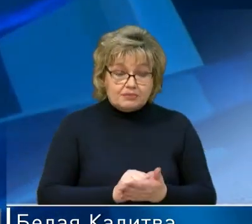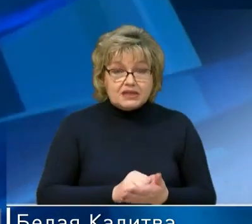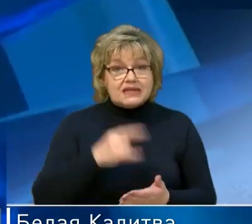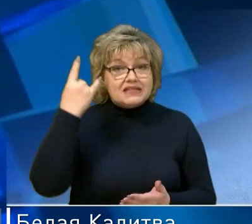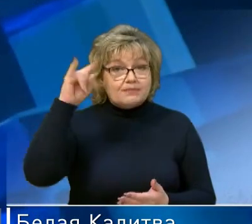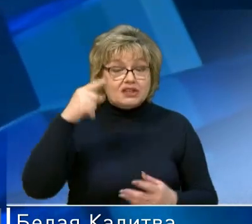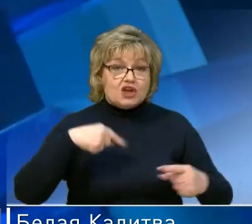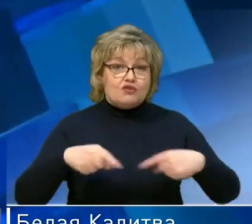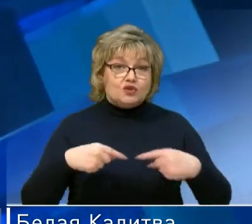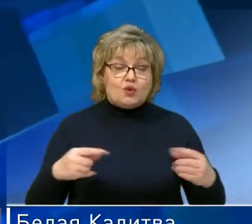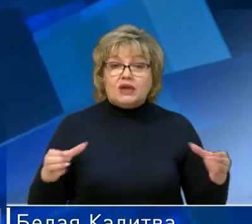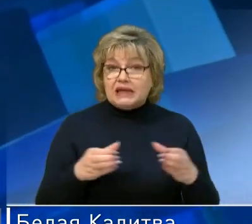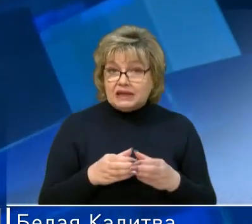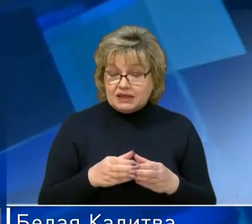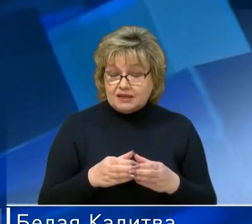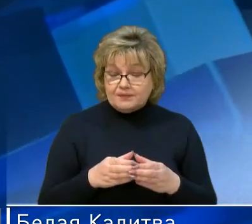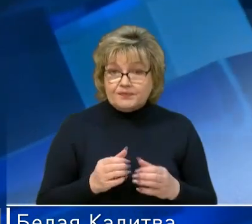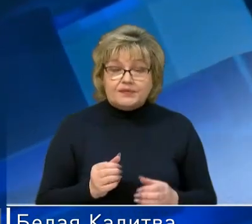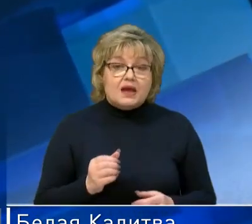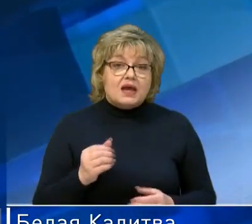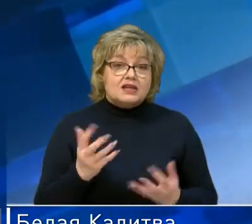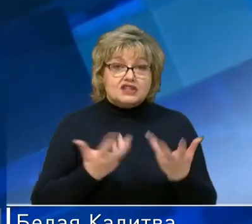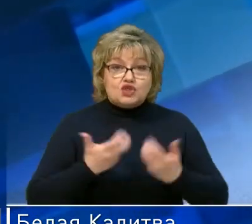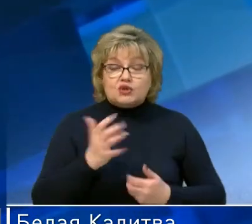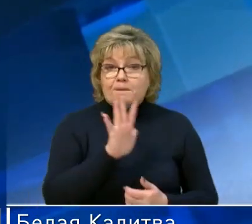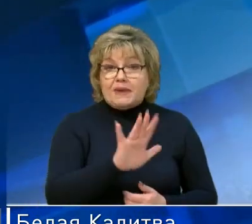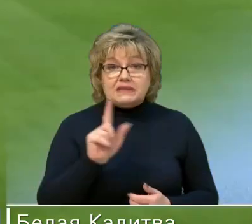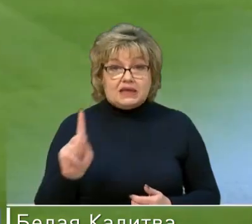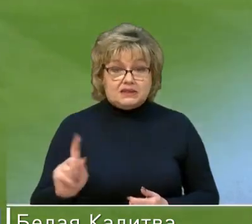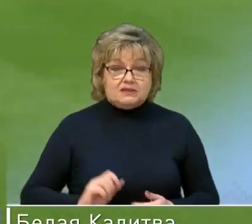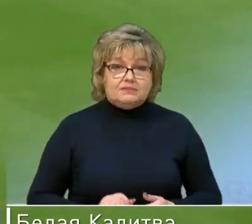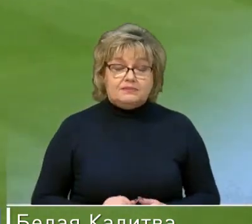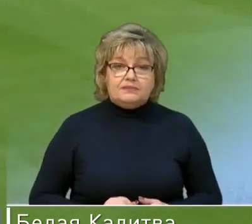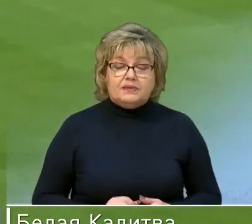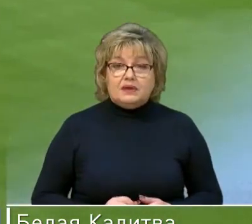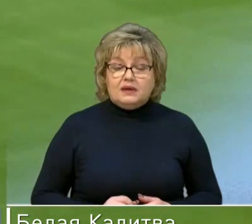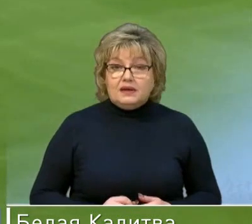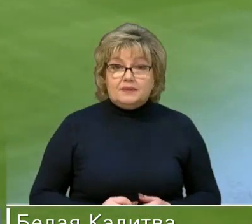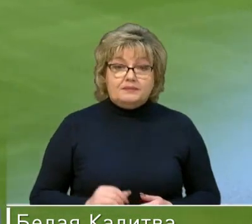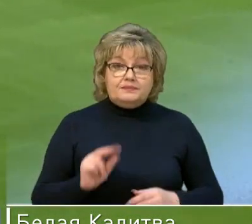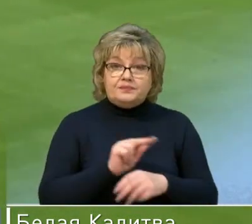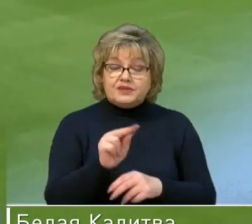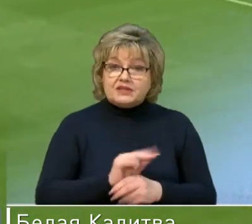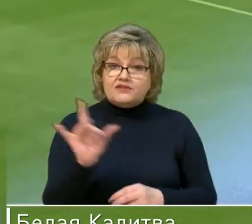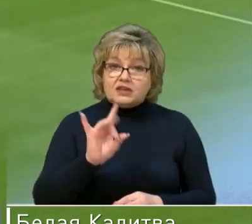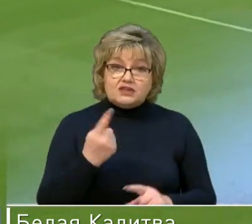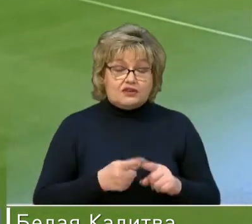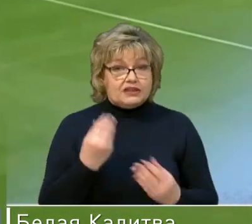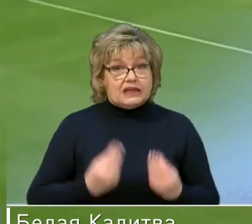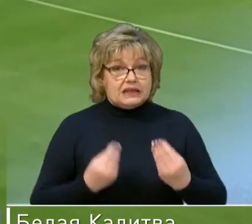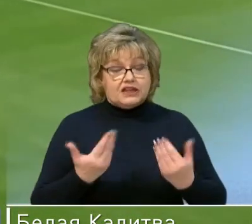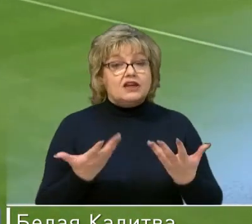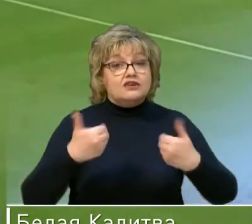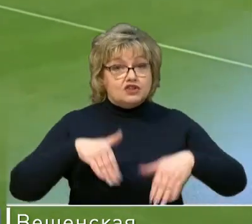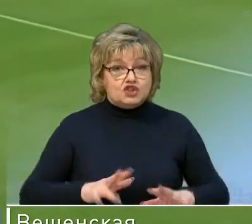испанской футбольной лиги «Альхесирас» со счетом 5-1. Наставник ростовчан в этом матче принял